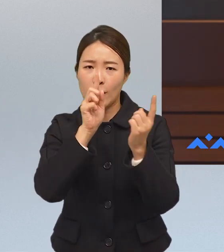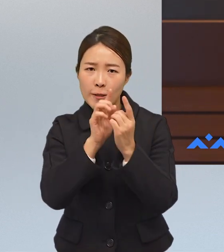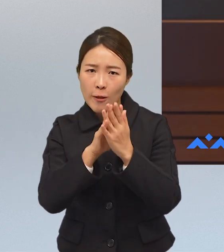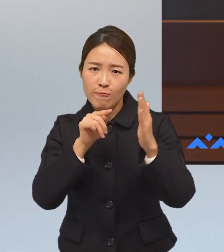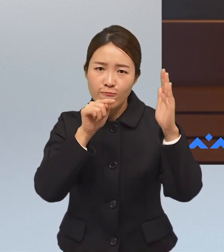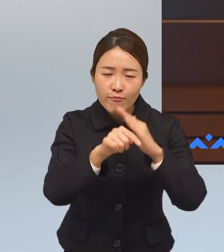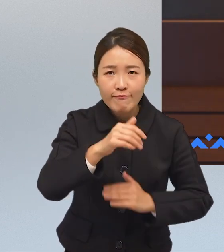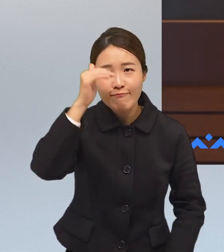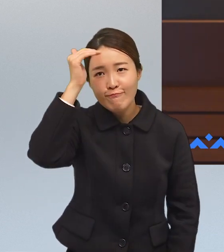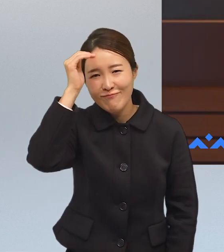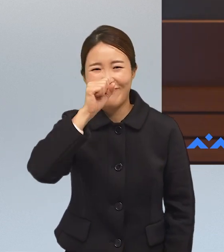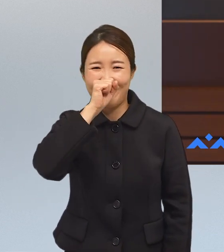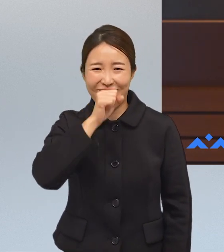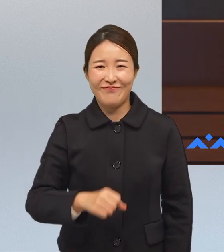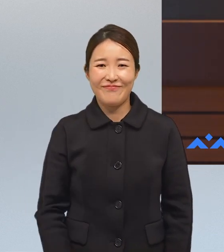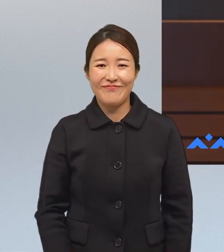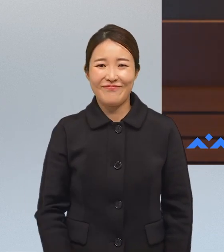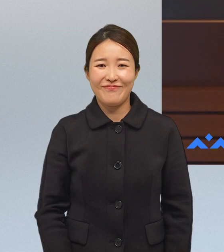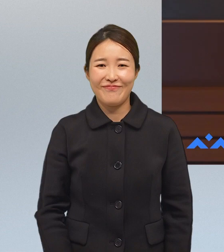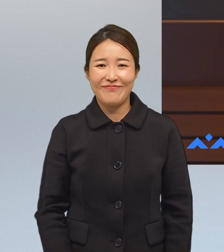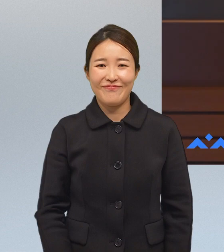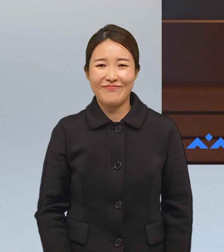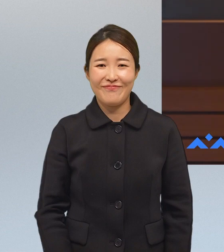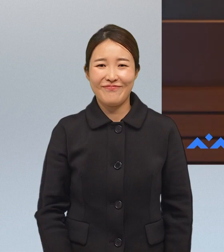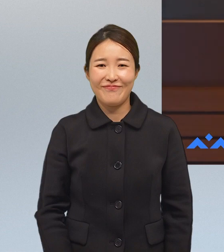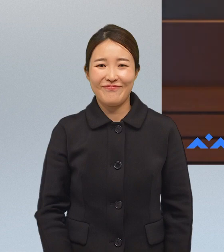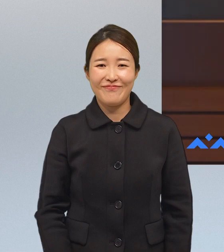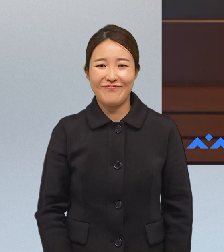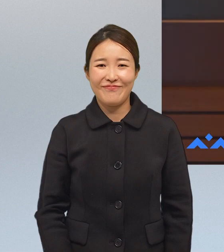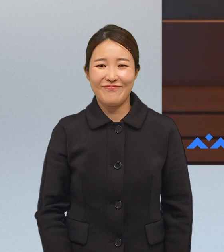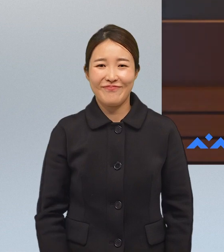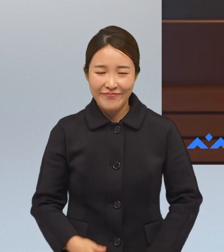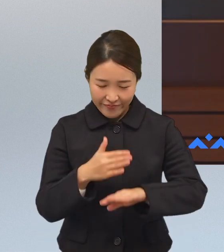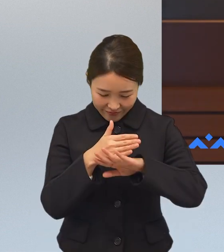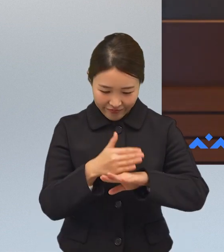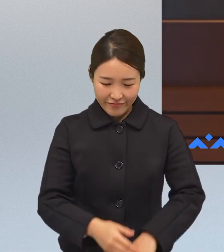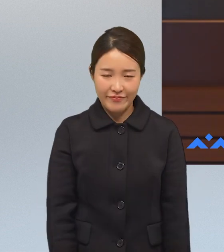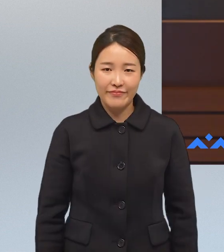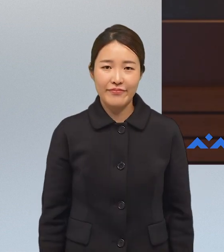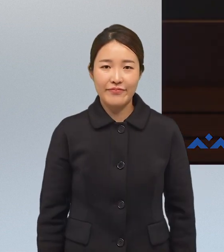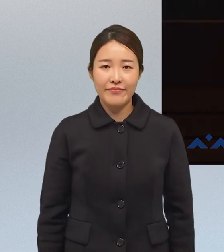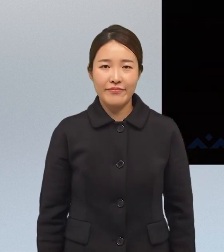있으니 직접 오셔서 관람하실 수 있으면 좋겠습니다 감사합니다